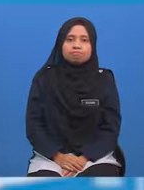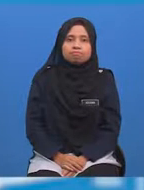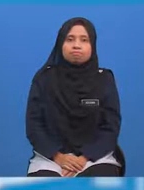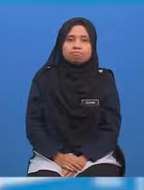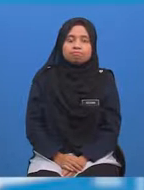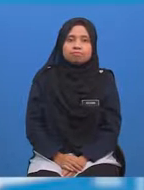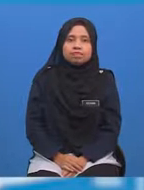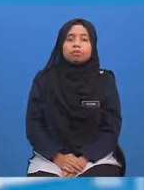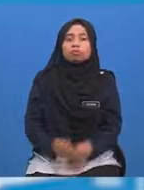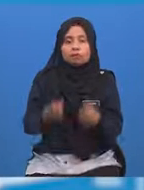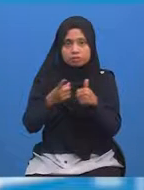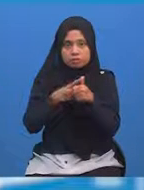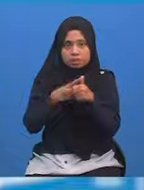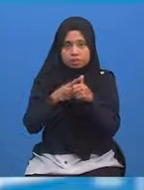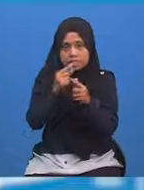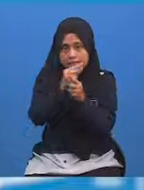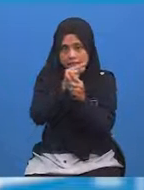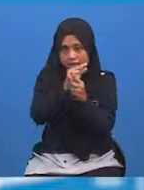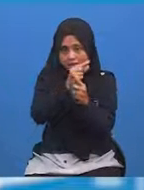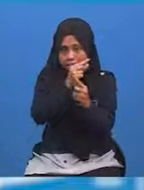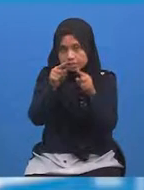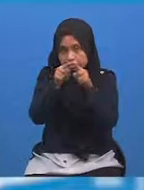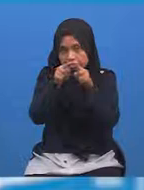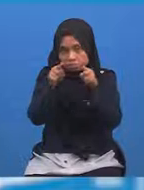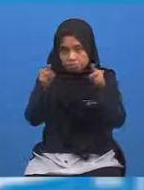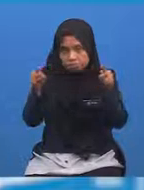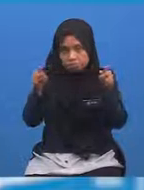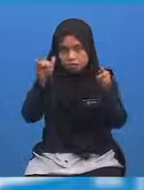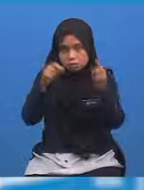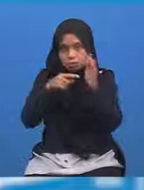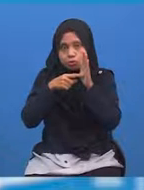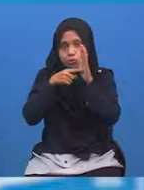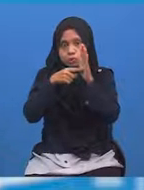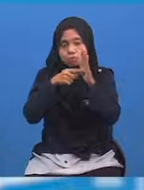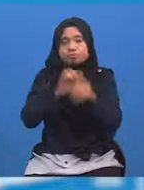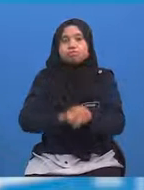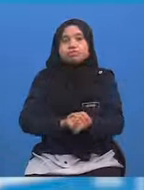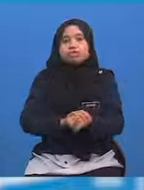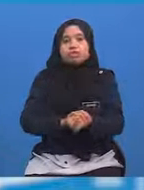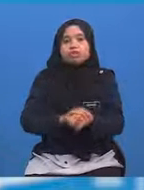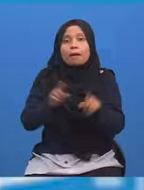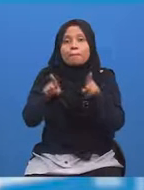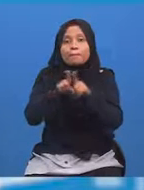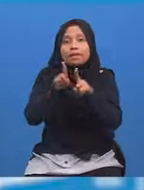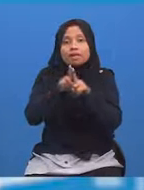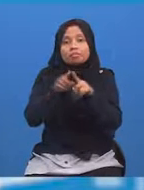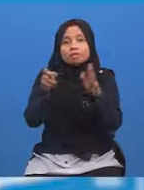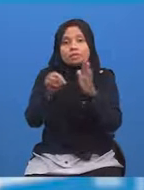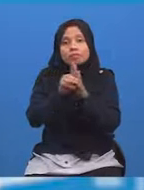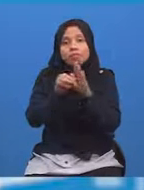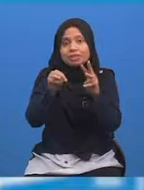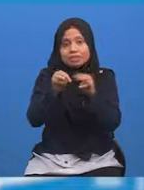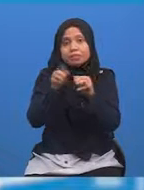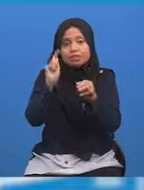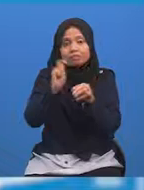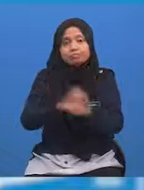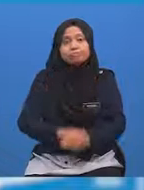Pertama sekali Sediakan garis masa seperti ini Sebagaimana yang cikgu cadangkan pada